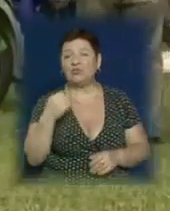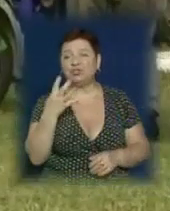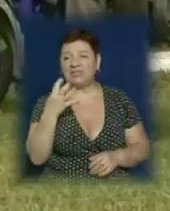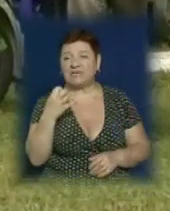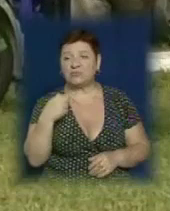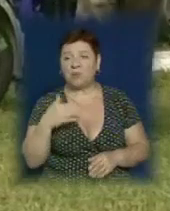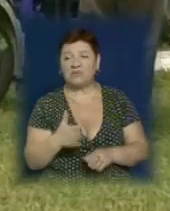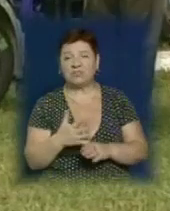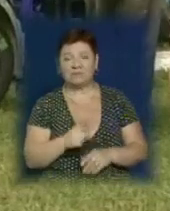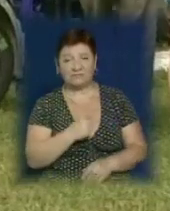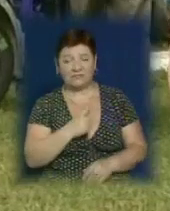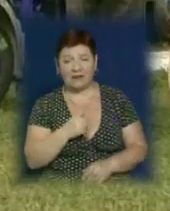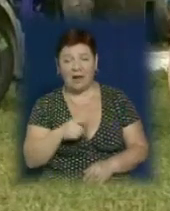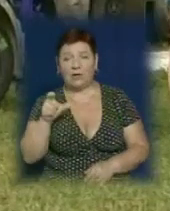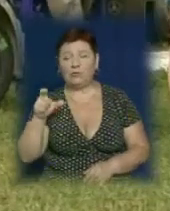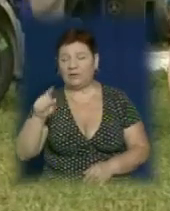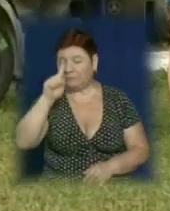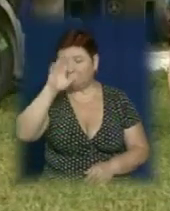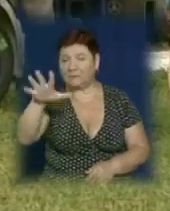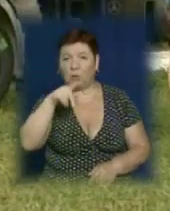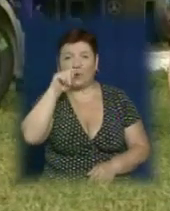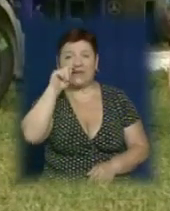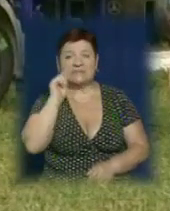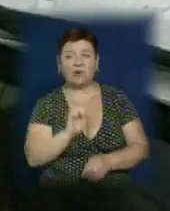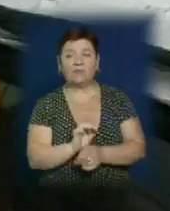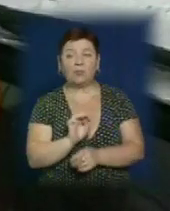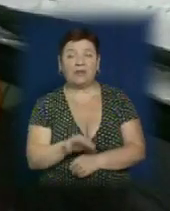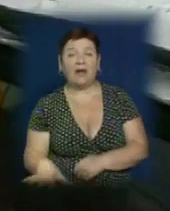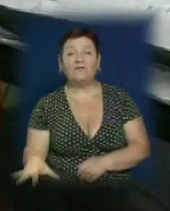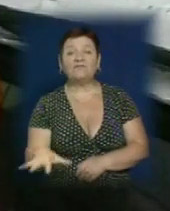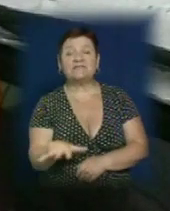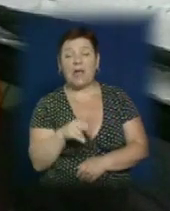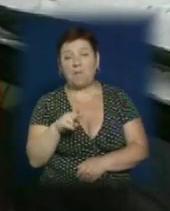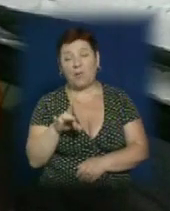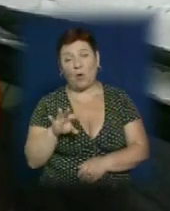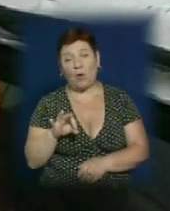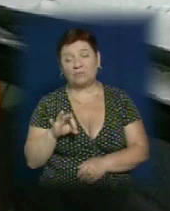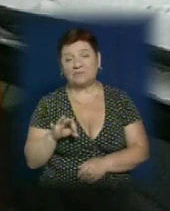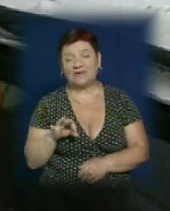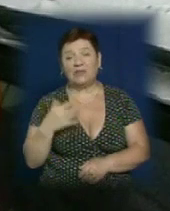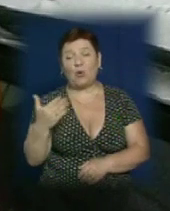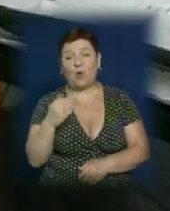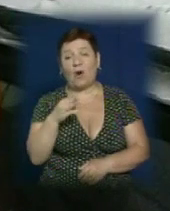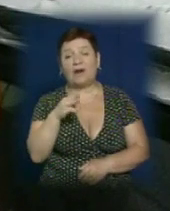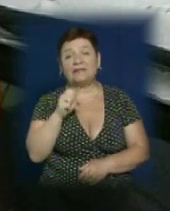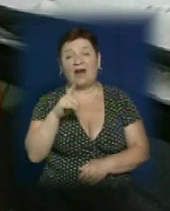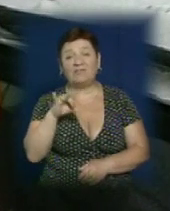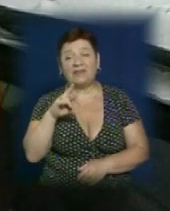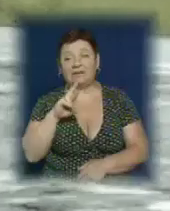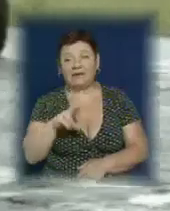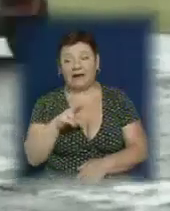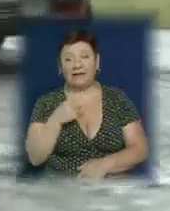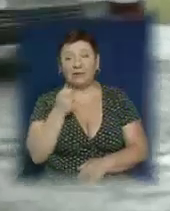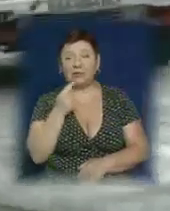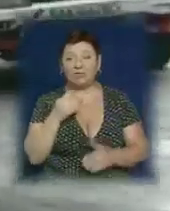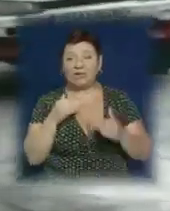міжнародного класу. Людина-легенда, популяризатор українського виробника. Це все про Олександра. Його таврія день перед ралі встигла покататися трохи